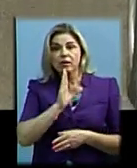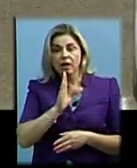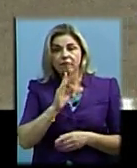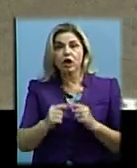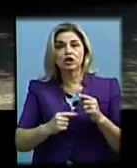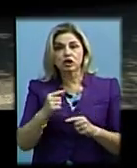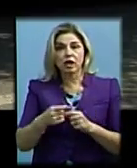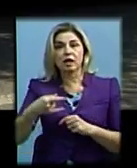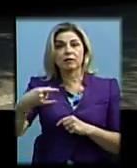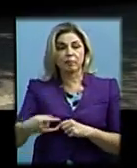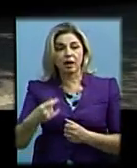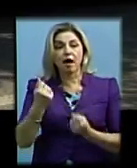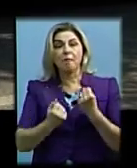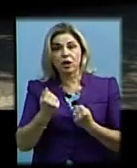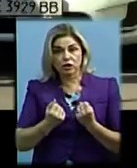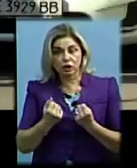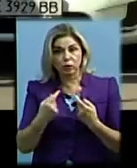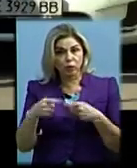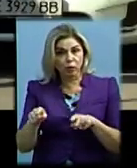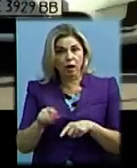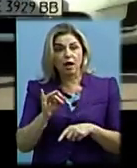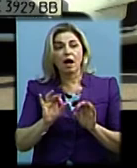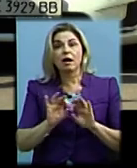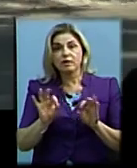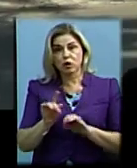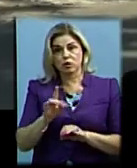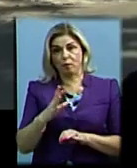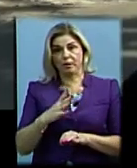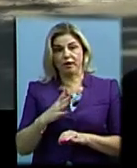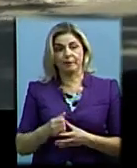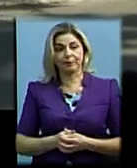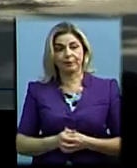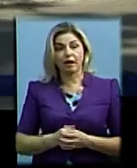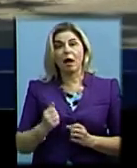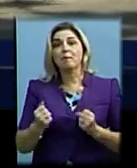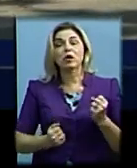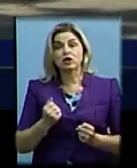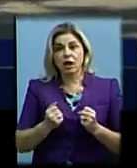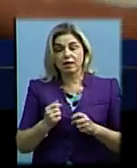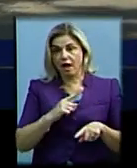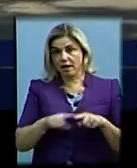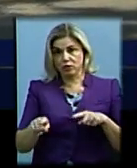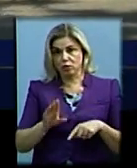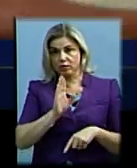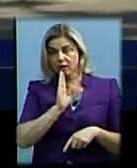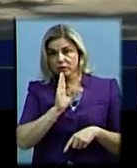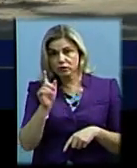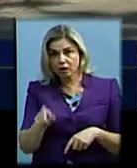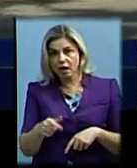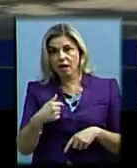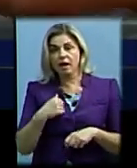припаркований на озбіччі автомобіль «Інфініті». Розповів, що сталося. Вибігла різко дівчинка. Я